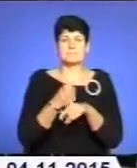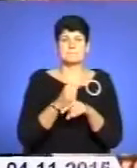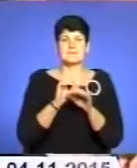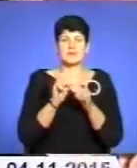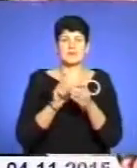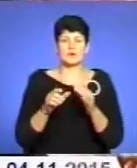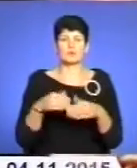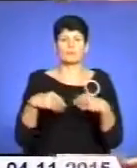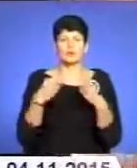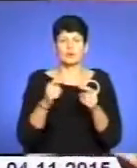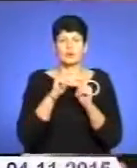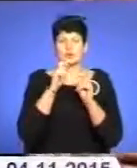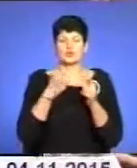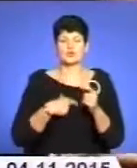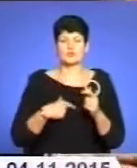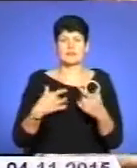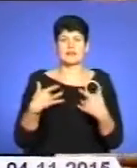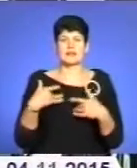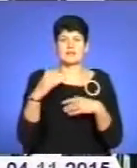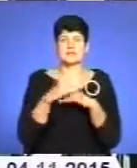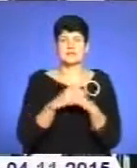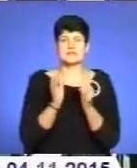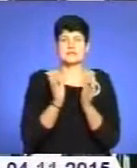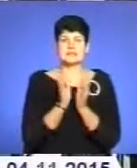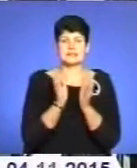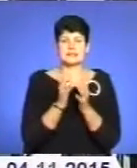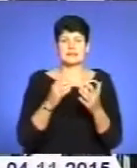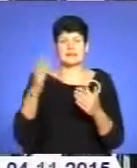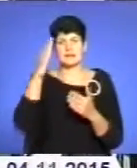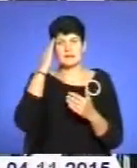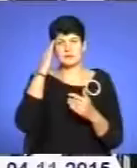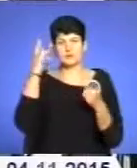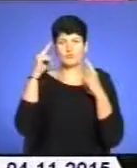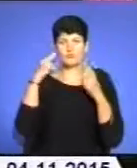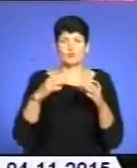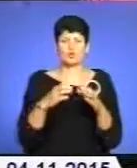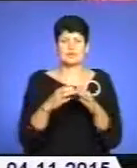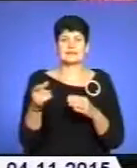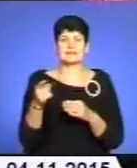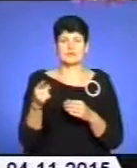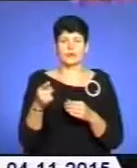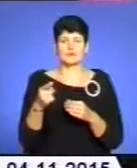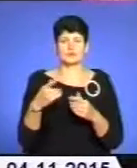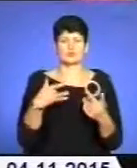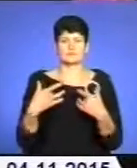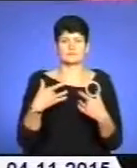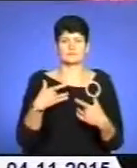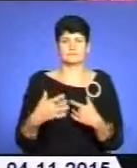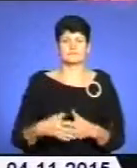подаруйте собі театральний вечір зігрітий талантами творчого колективу Тернопільського академічного.